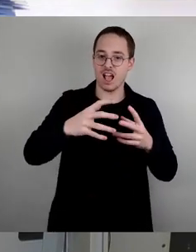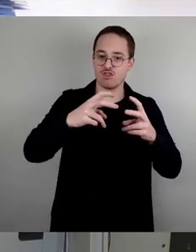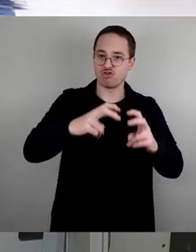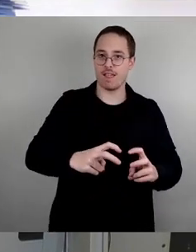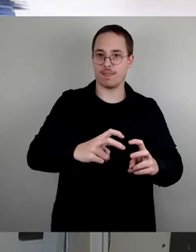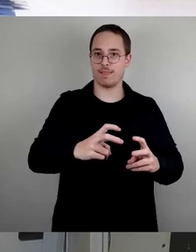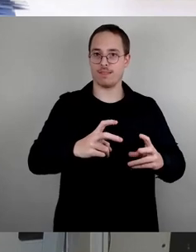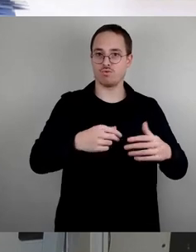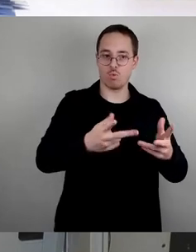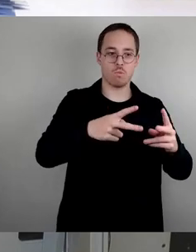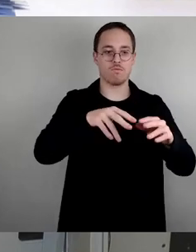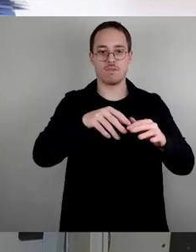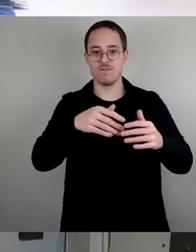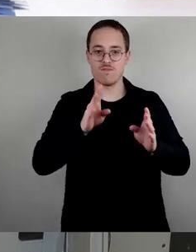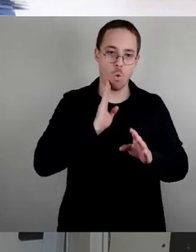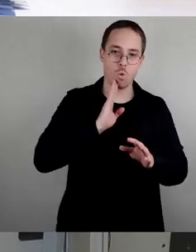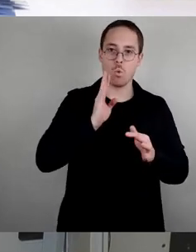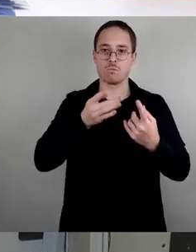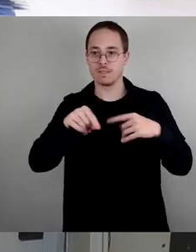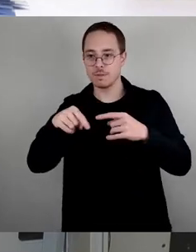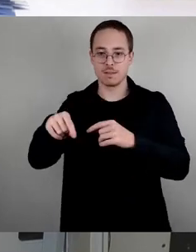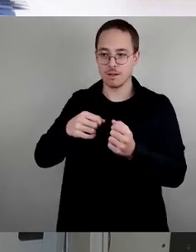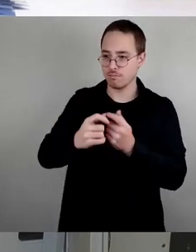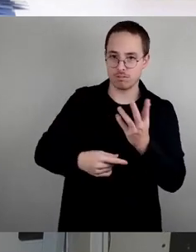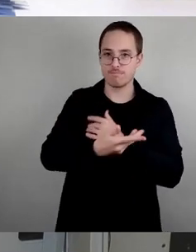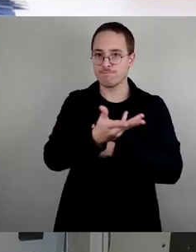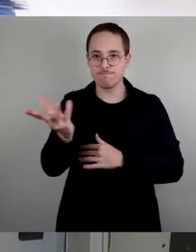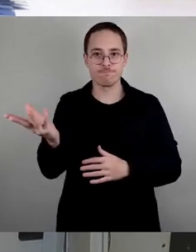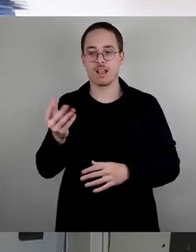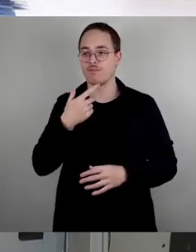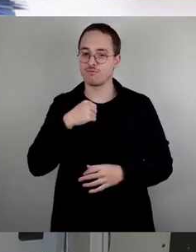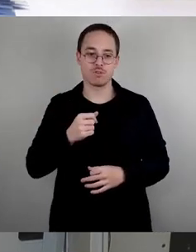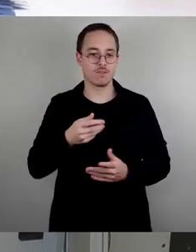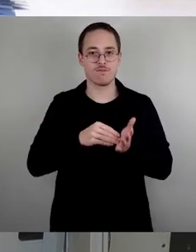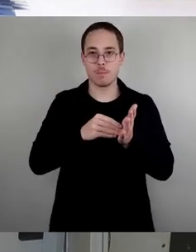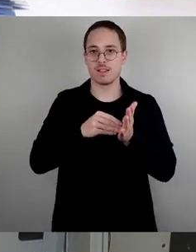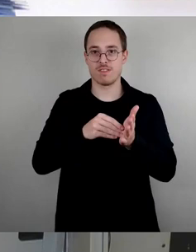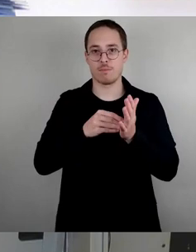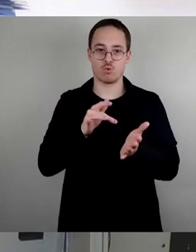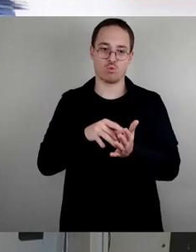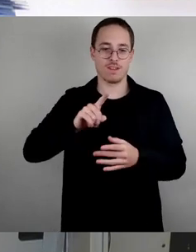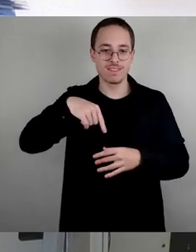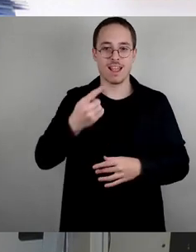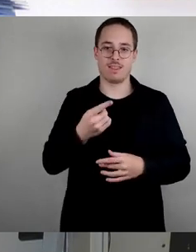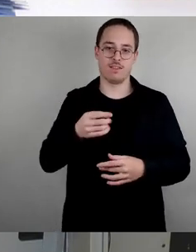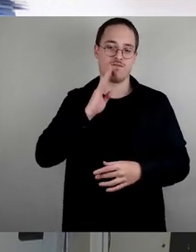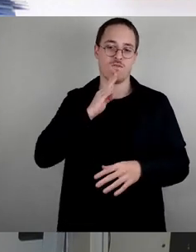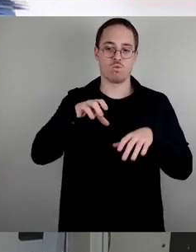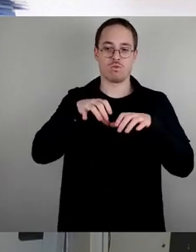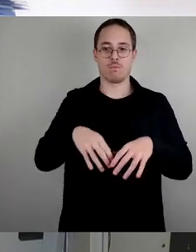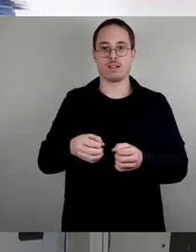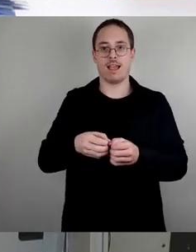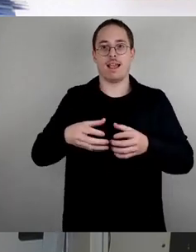Zimmer, ob vorübergehend oder dauerhaft, möglichst immer zu vermieten. Finanzielle Anreize sind dafür sicher nicht das Schlechteste. Und das sollte jeder